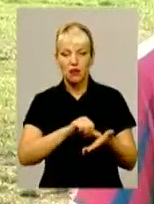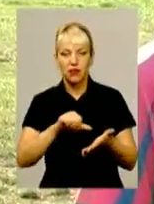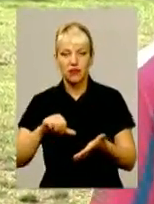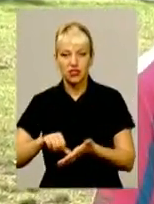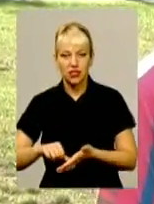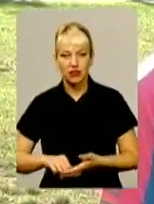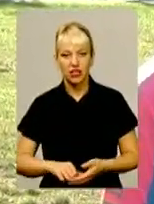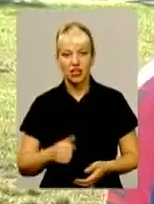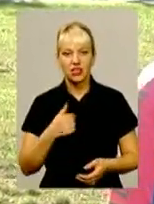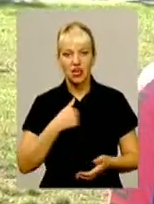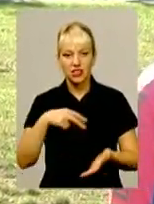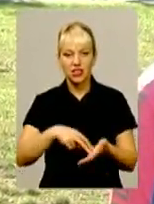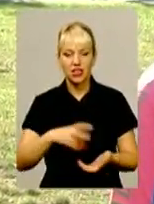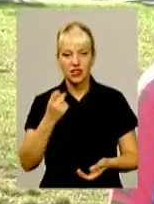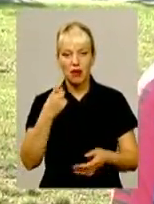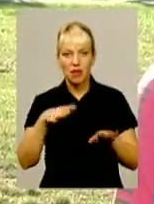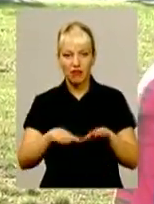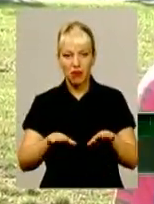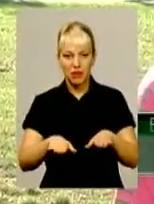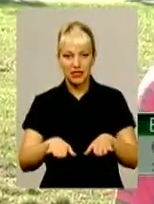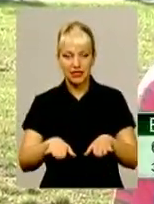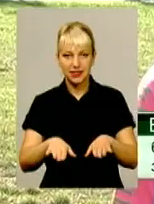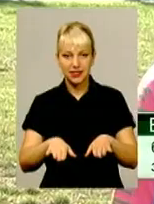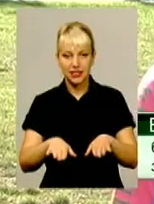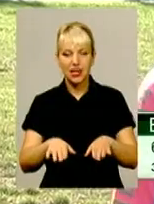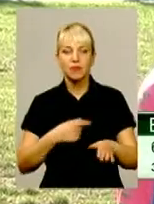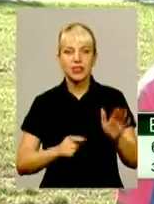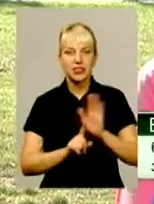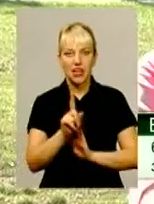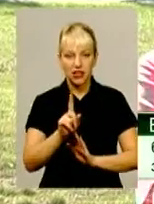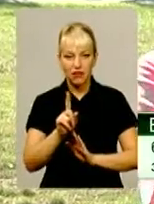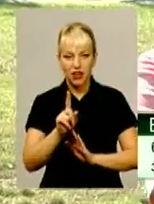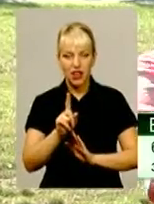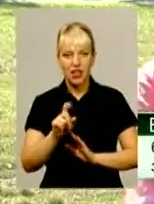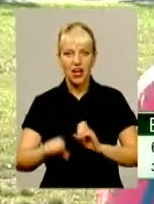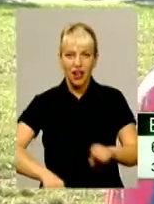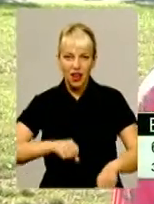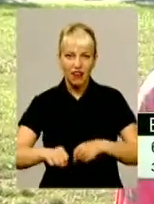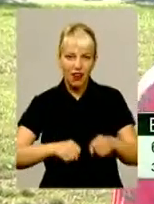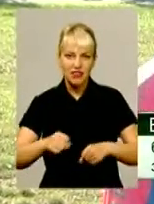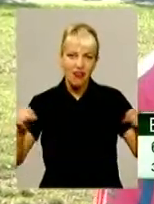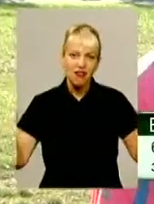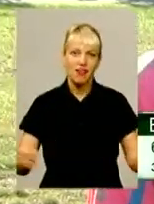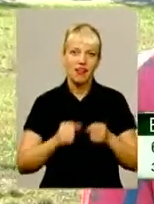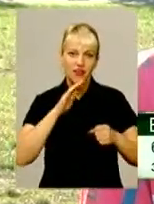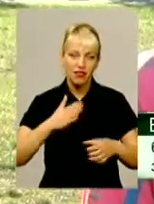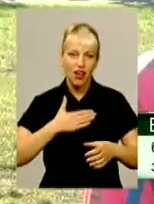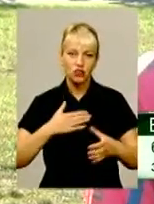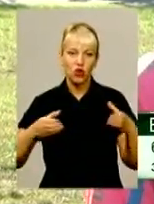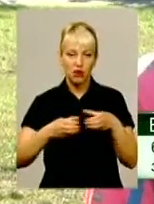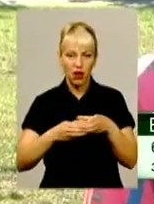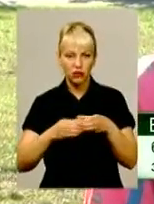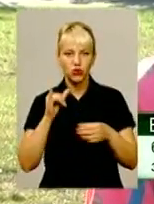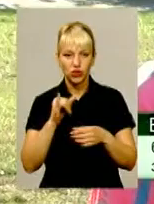Кондрут. Я стояла на першій позиції, стартувала, розганяла нашу команду. Здавалася